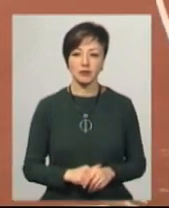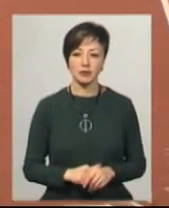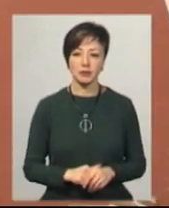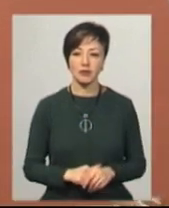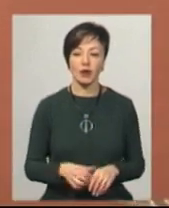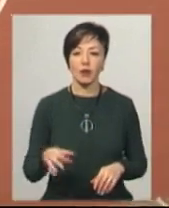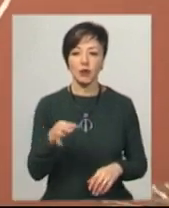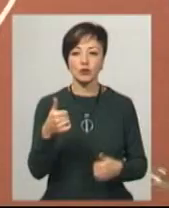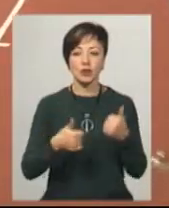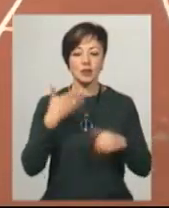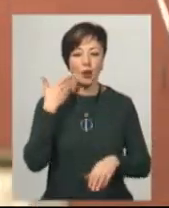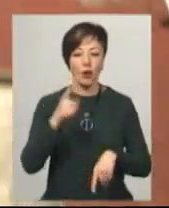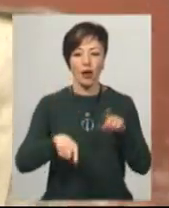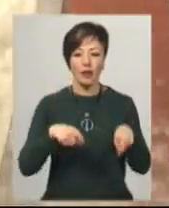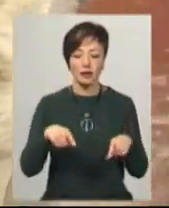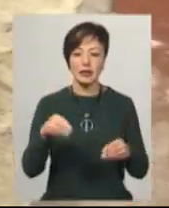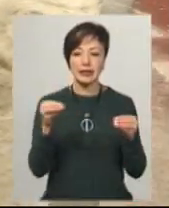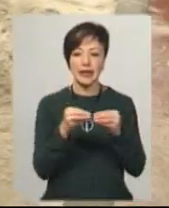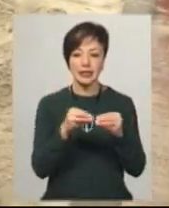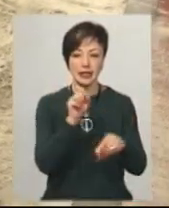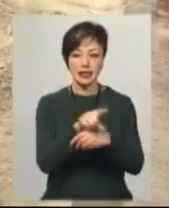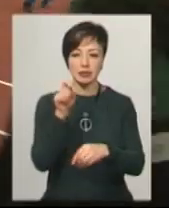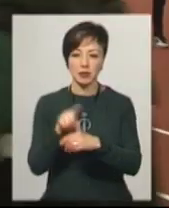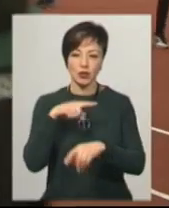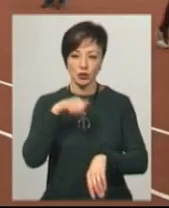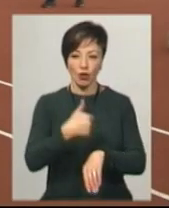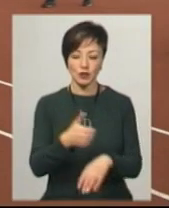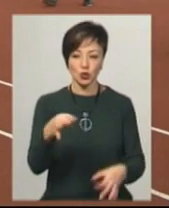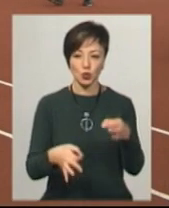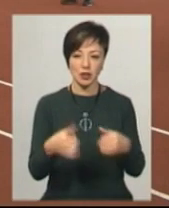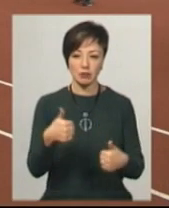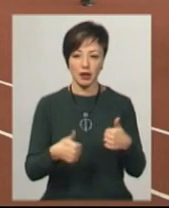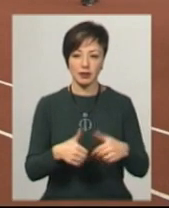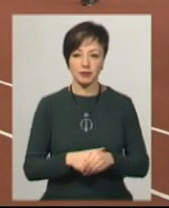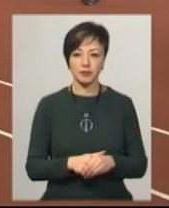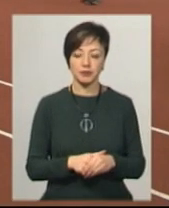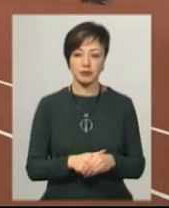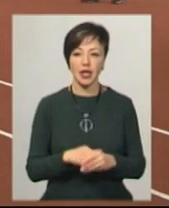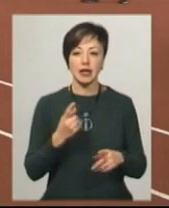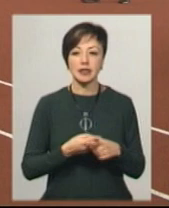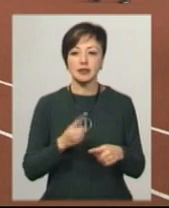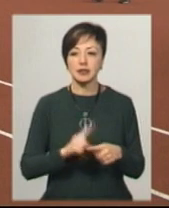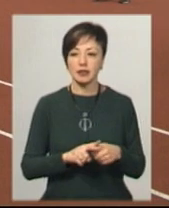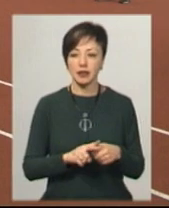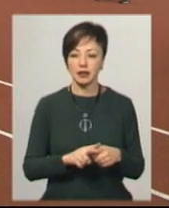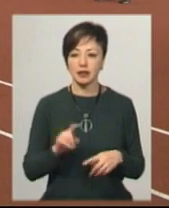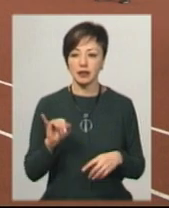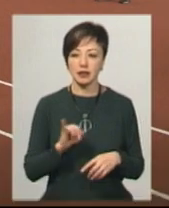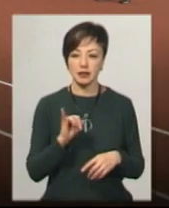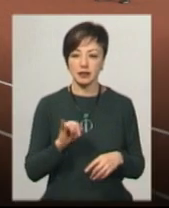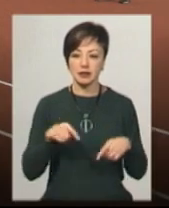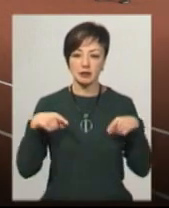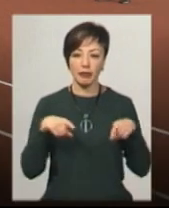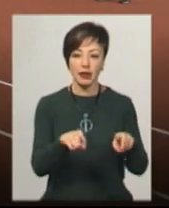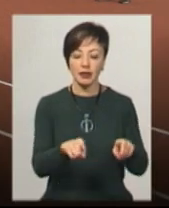Обласному турнірі з легкої атлетики представлено 10 дисциплін, каже говний суддя збагань Вадим Крушинський. Це і спринт,